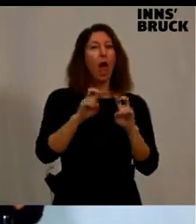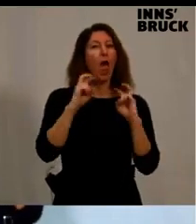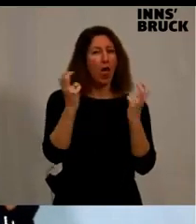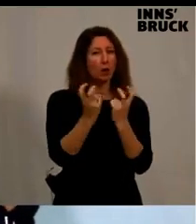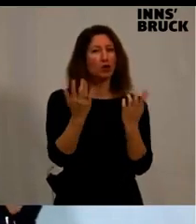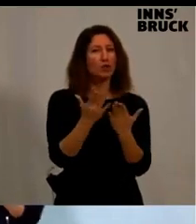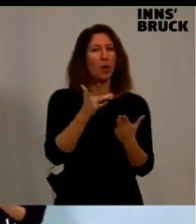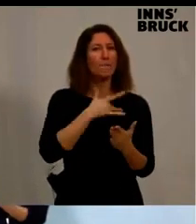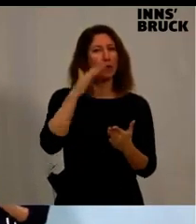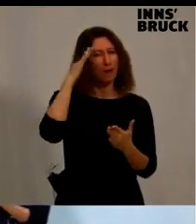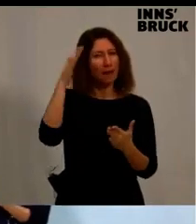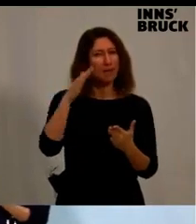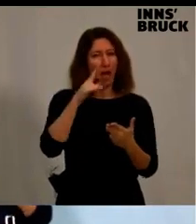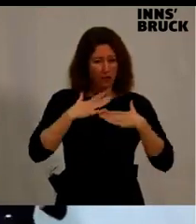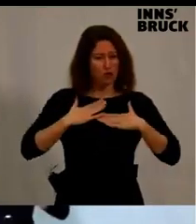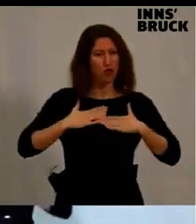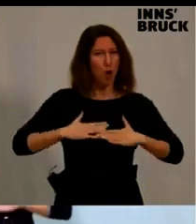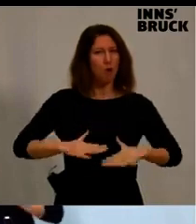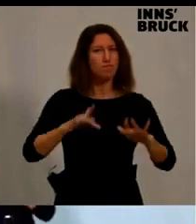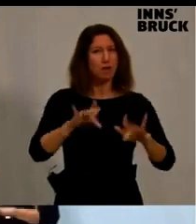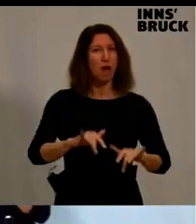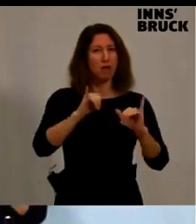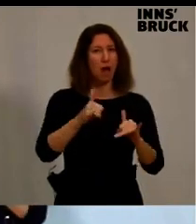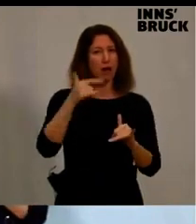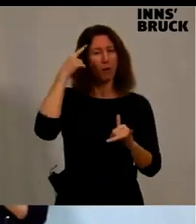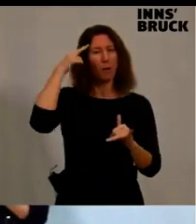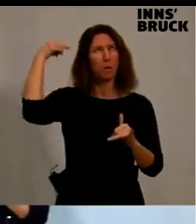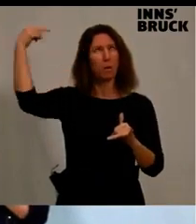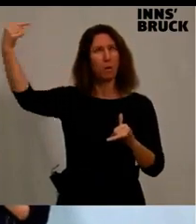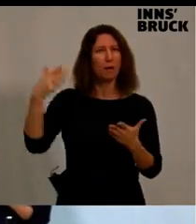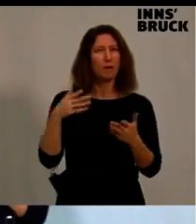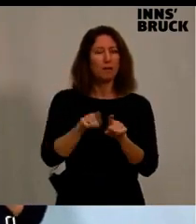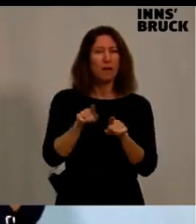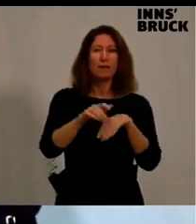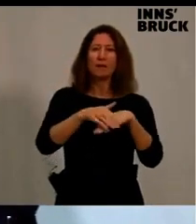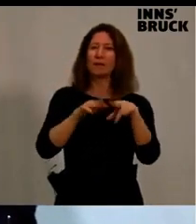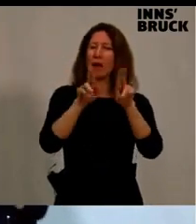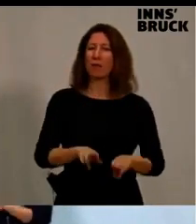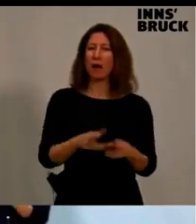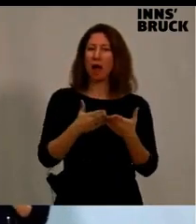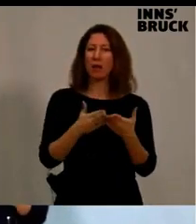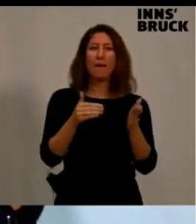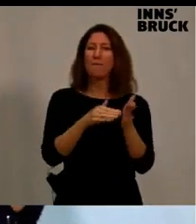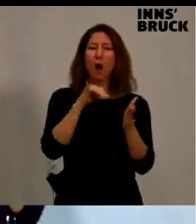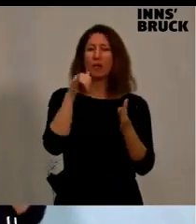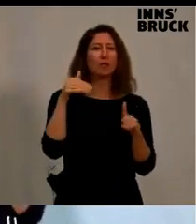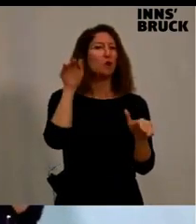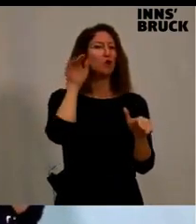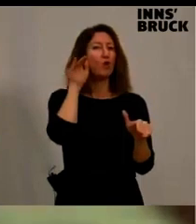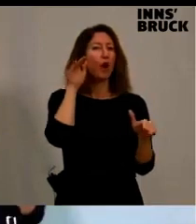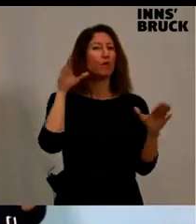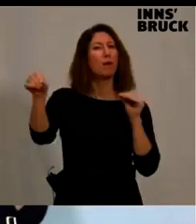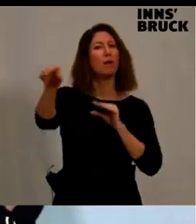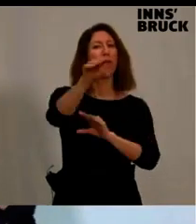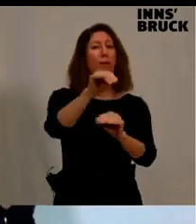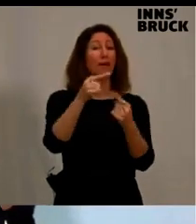einiger Zeit nur noch körperlich anwesend ist, genauso beim Gemeinderat, der ist in einer anderen Welt, damit er das Ganze nicht mehr hören muss, dass er eigentlich, was er